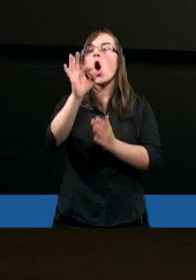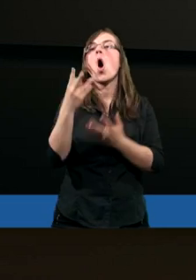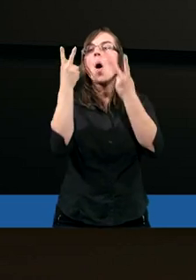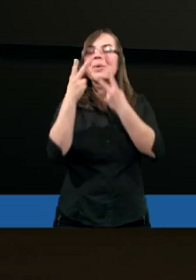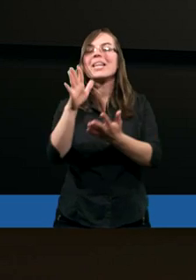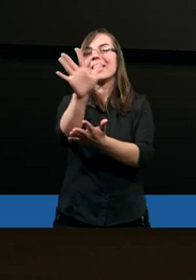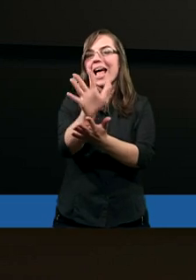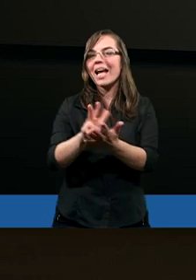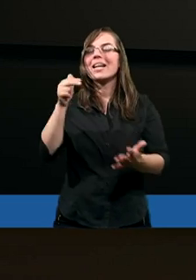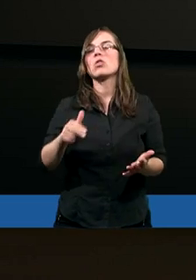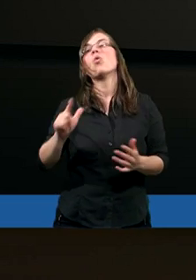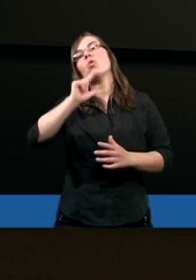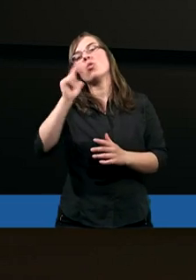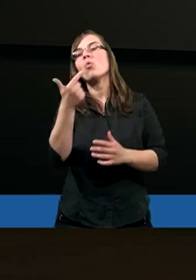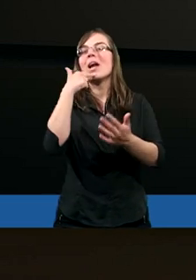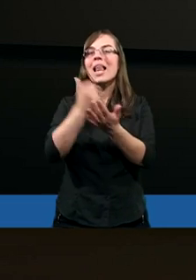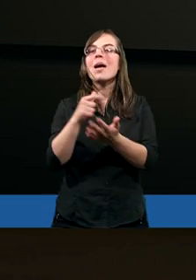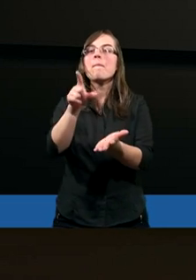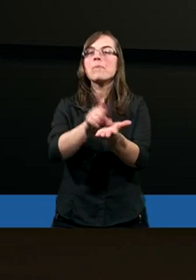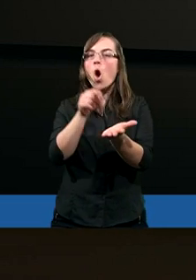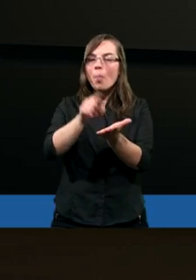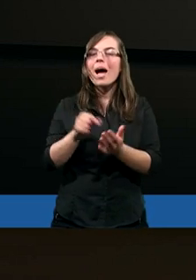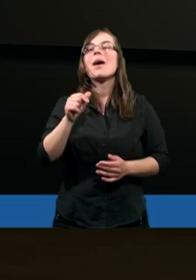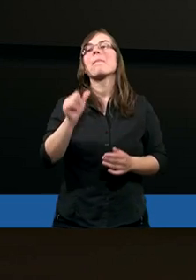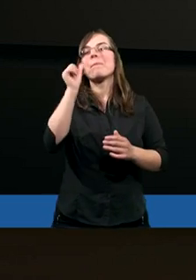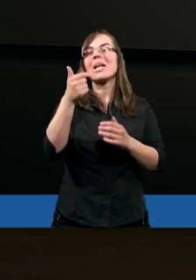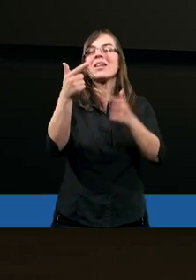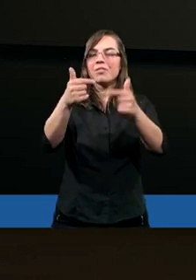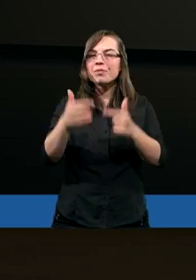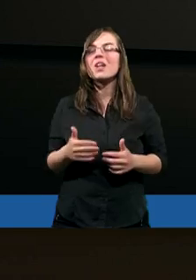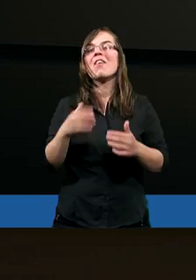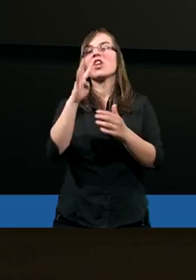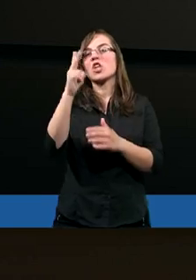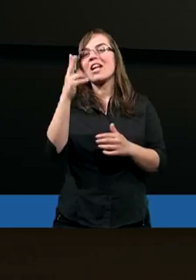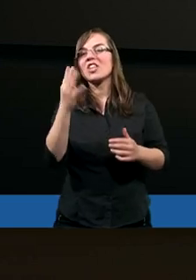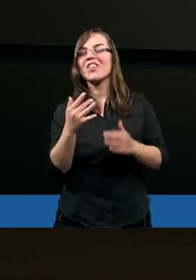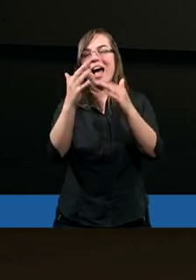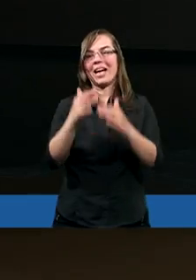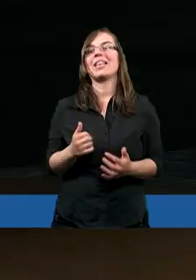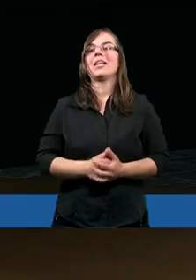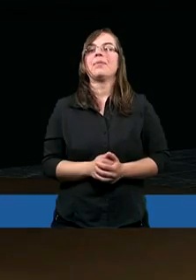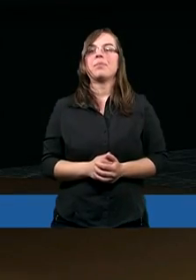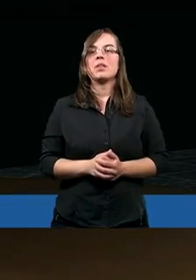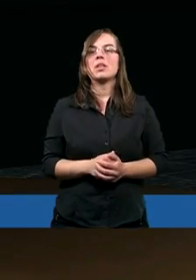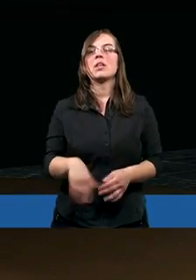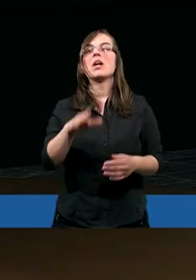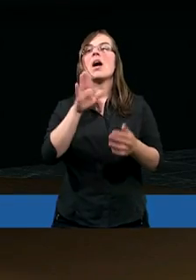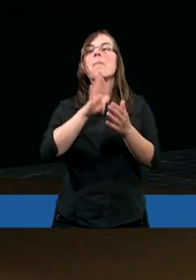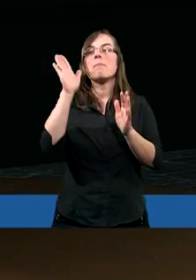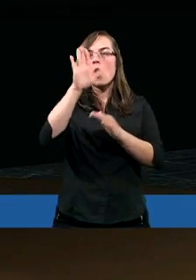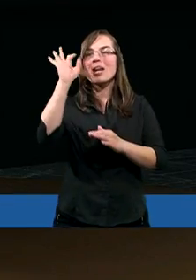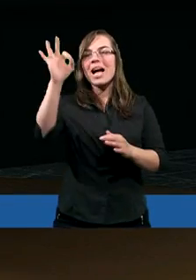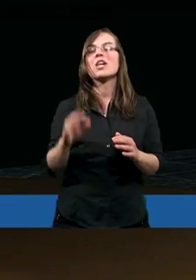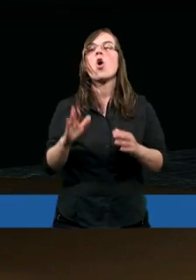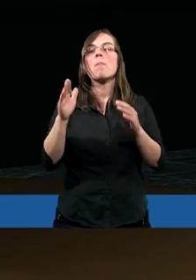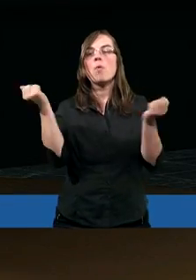tekstu z drugiego listu Piotra, pierwszy rozdział, kolejne wersety trzeci i czwarty. Boska Jego